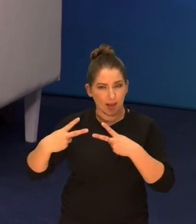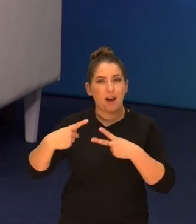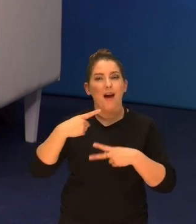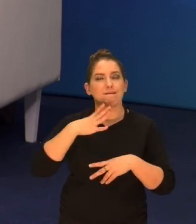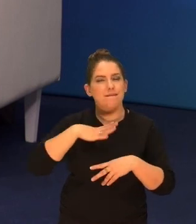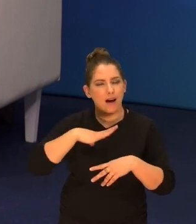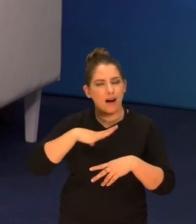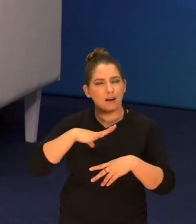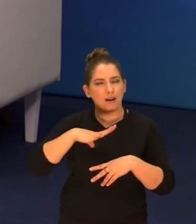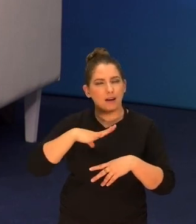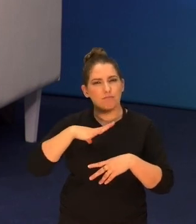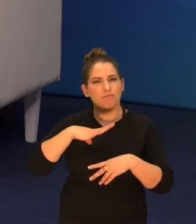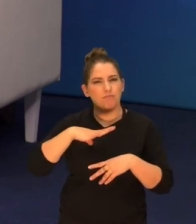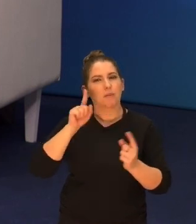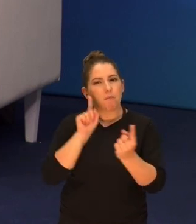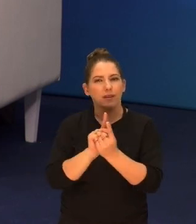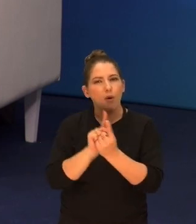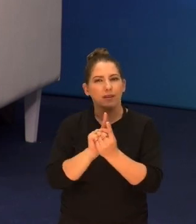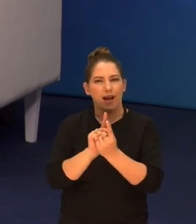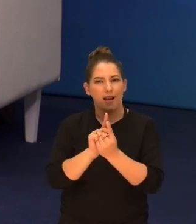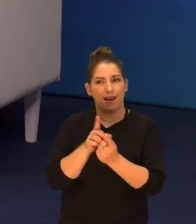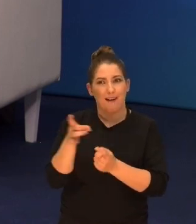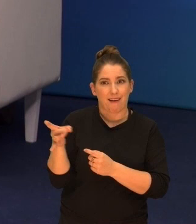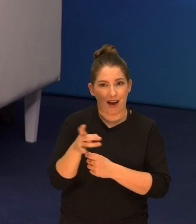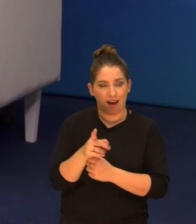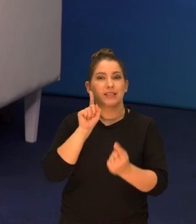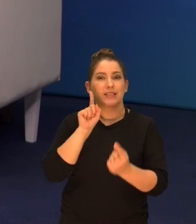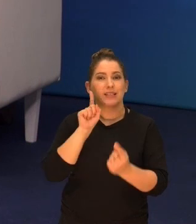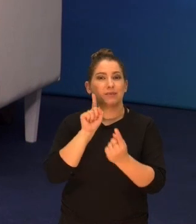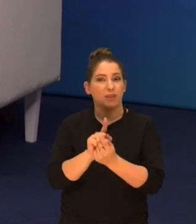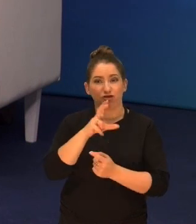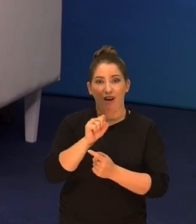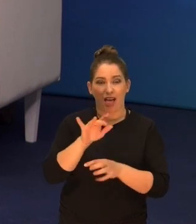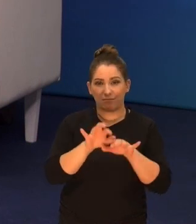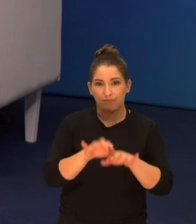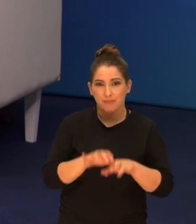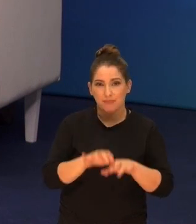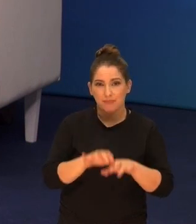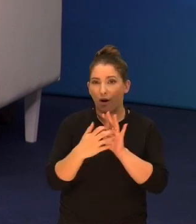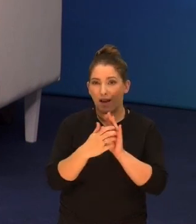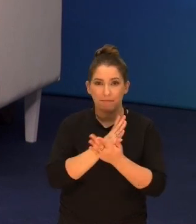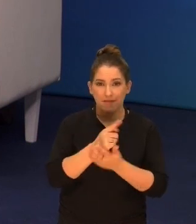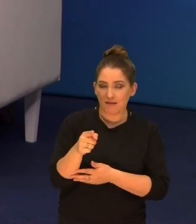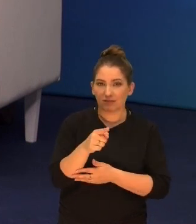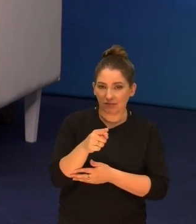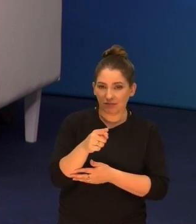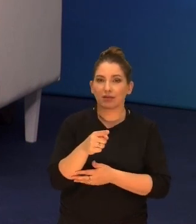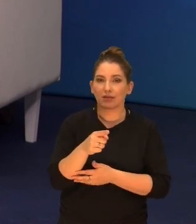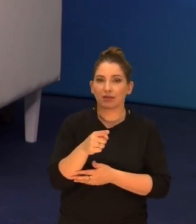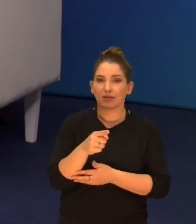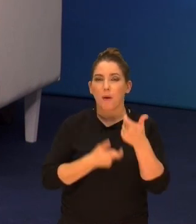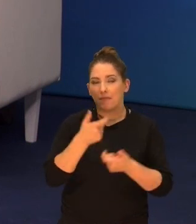warto jest, aby jednak spotkali się w tej grze, spotkali się na tym czacie, pogadali między sobą, zrobili sobie